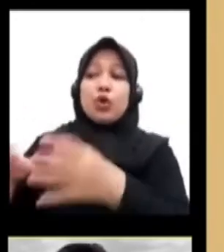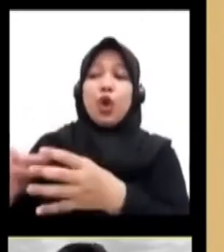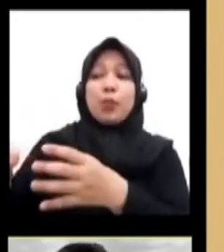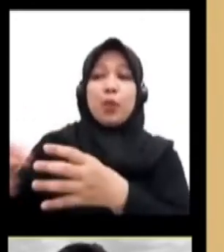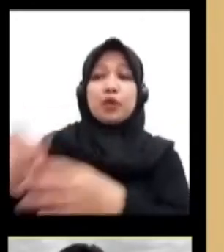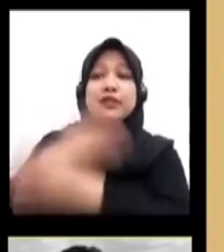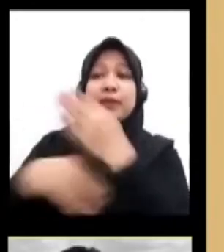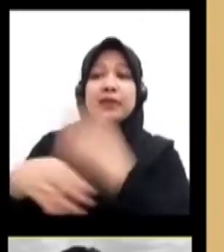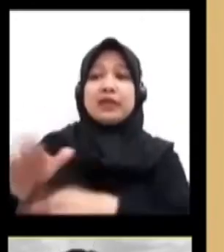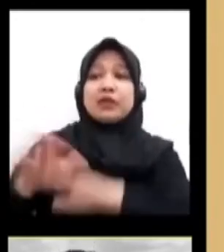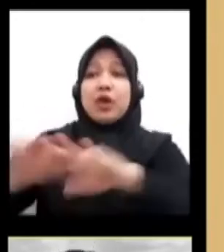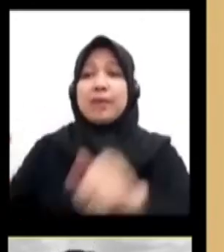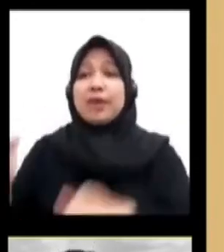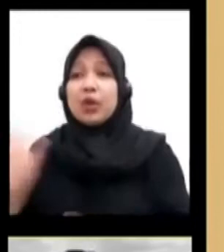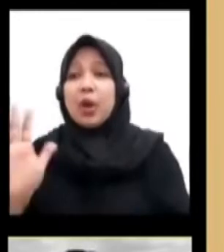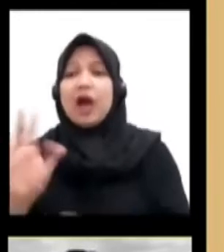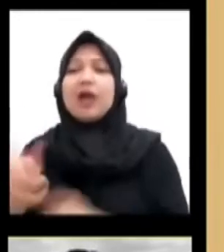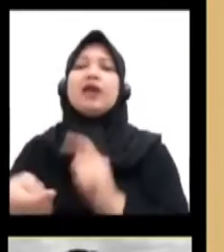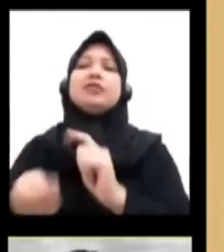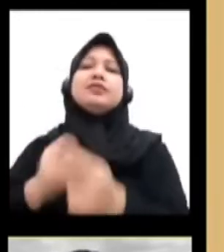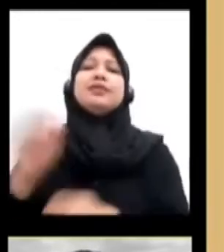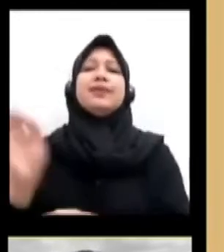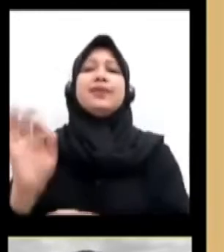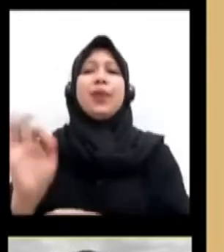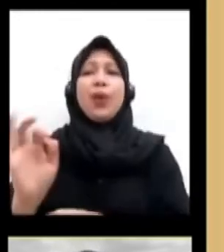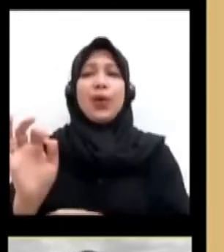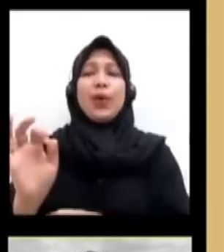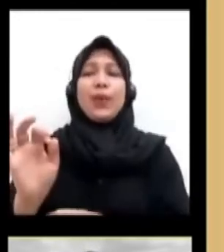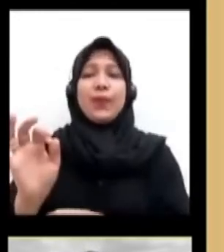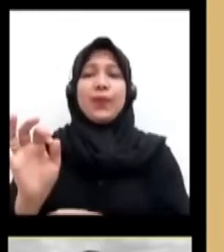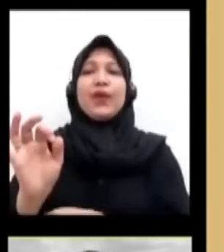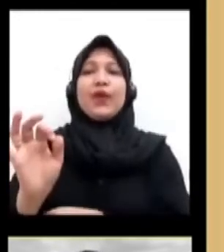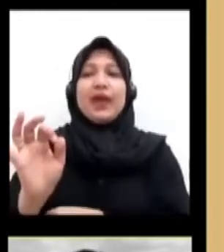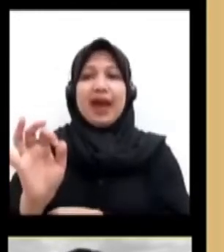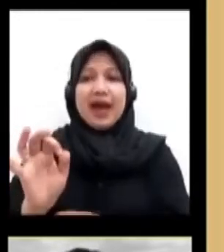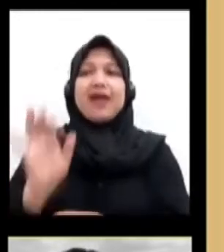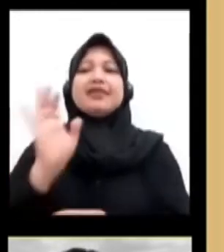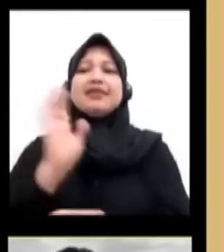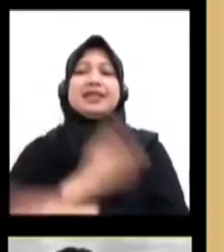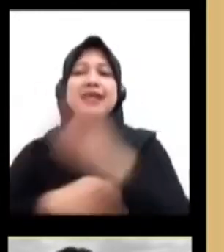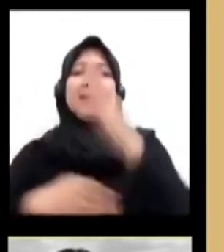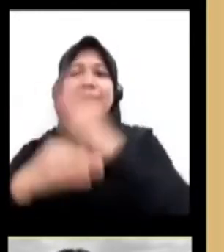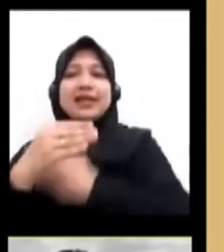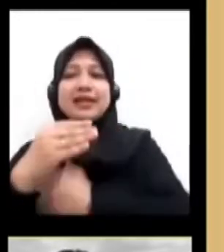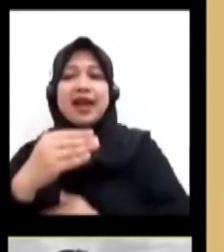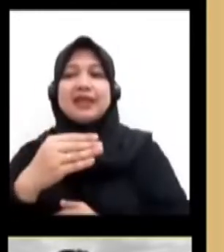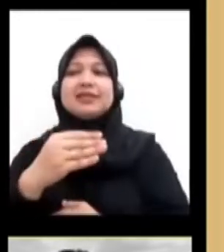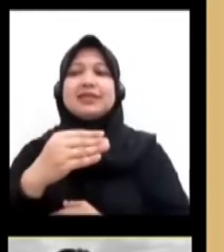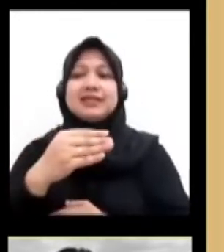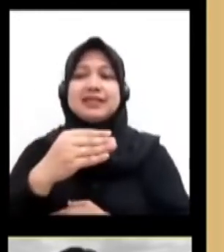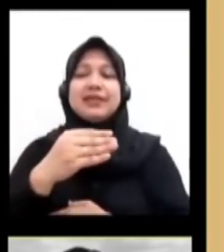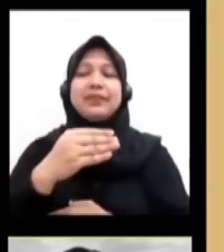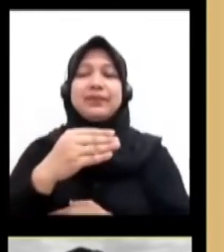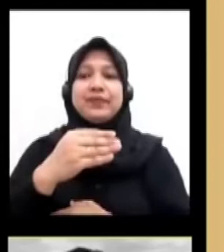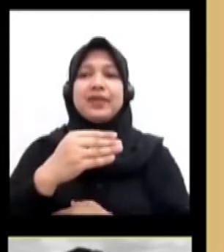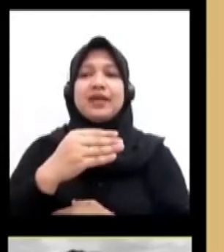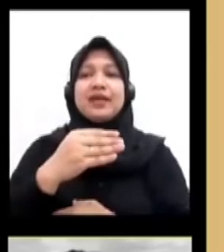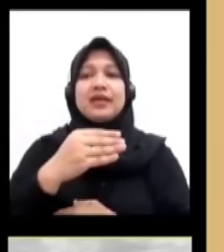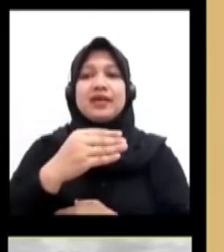Deruji Karena Itu Memang Disabilitas Penyandang Disabilitas Menjadi